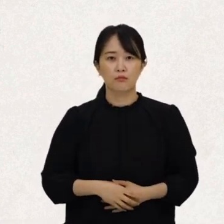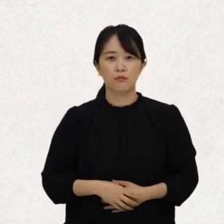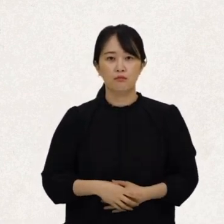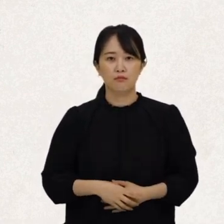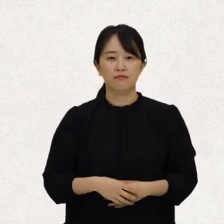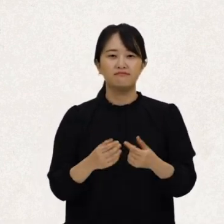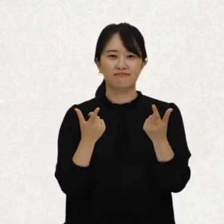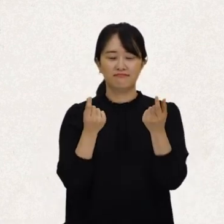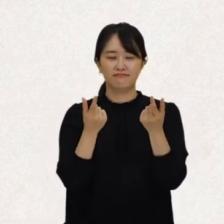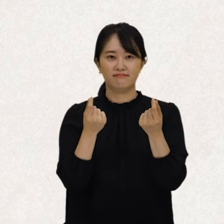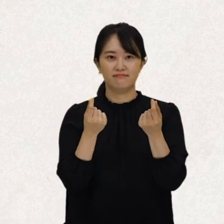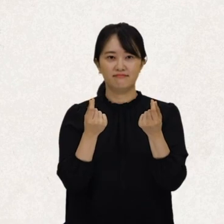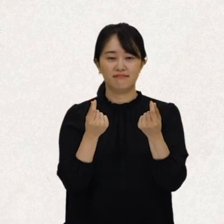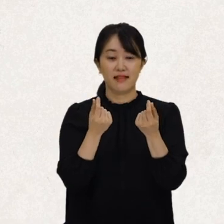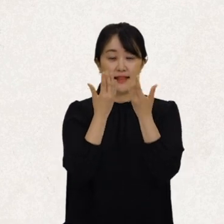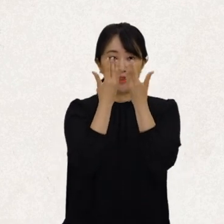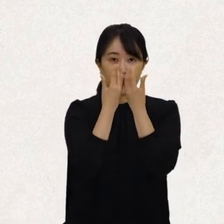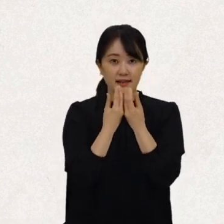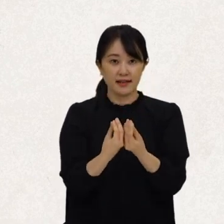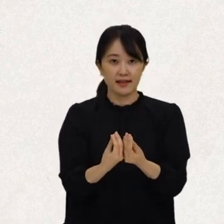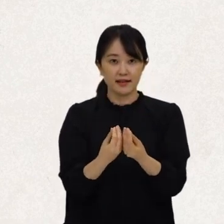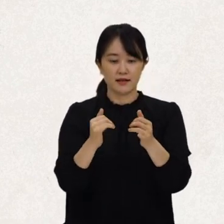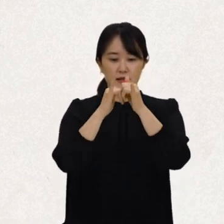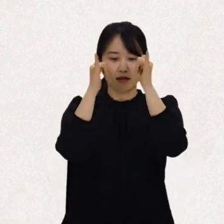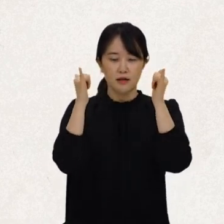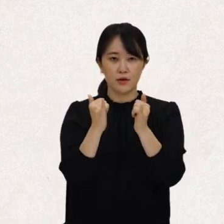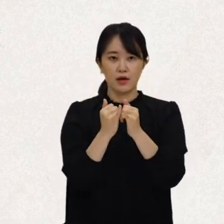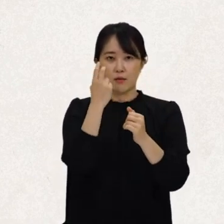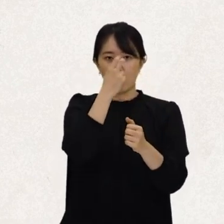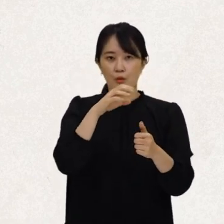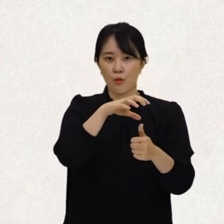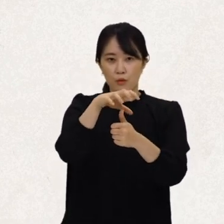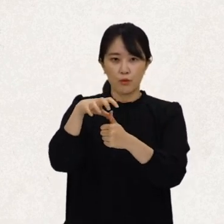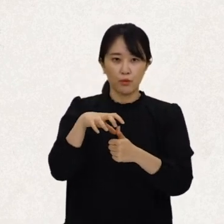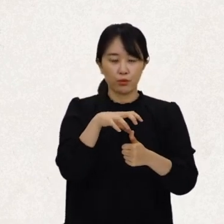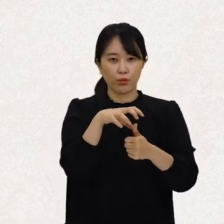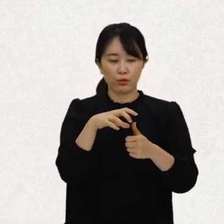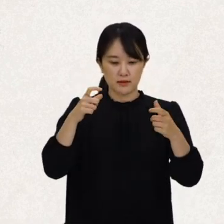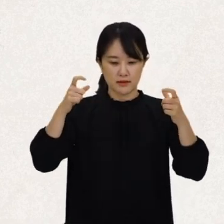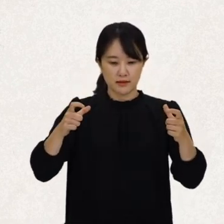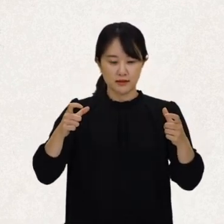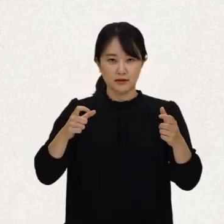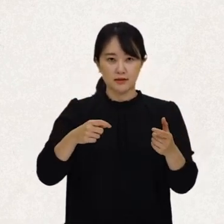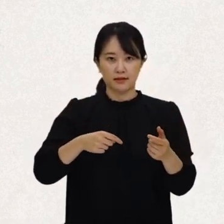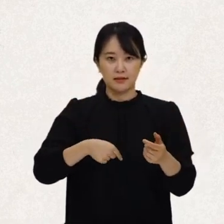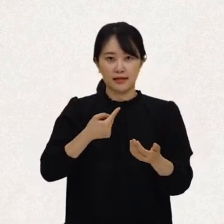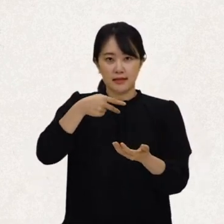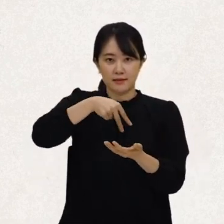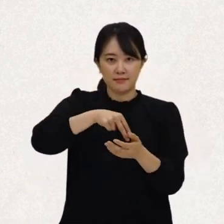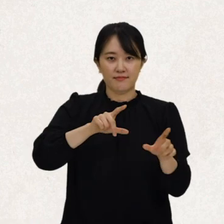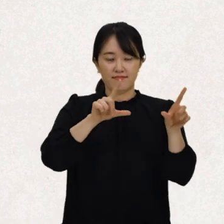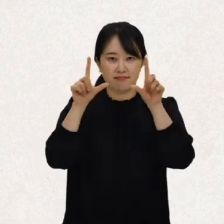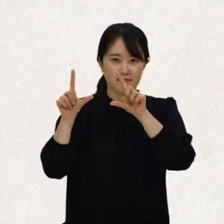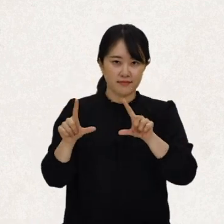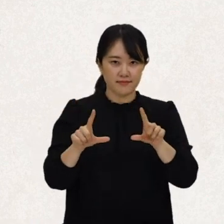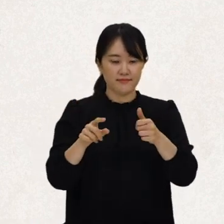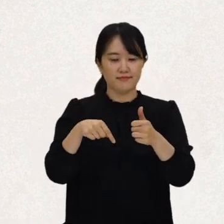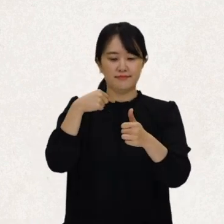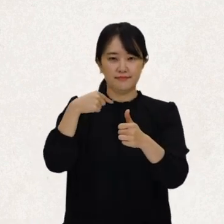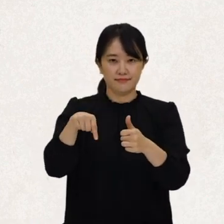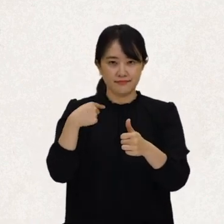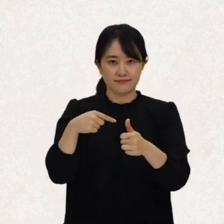그렇죠. 예를 들어서 사회적 보호, 지역사회에서의 자립적인 생활, 교육,